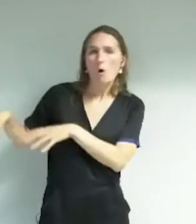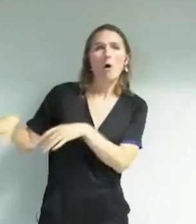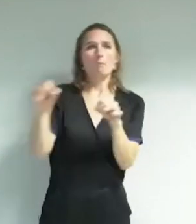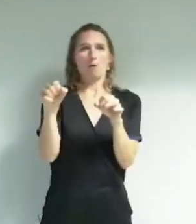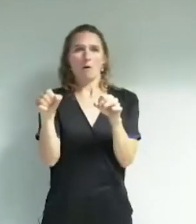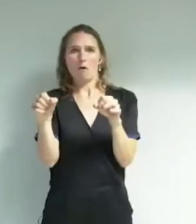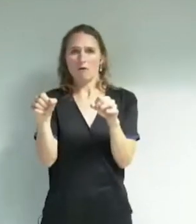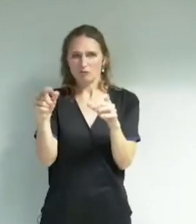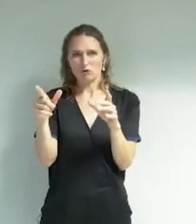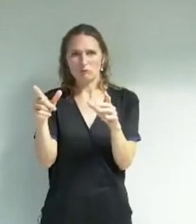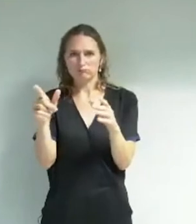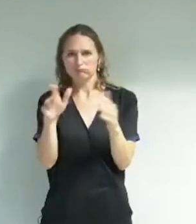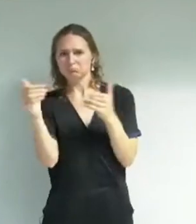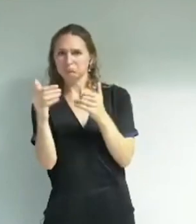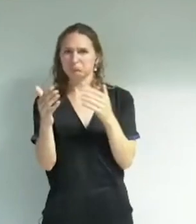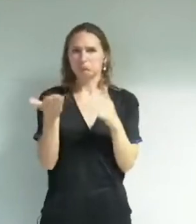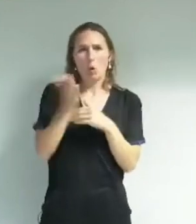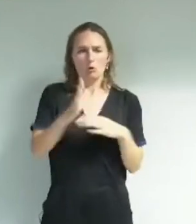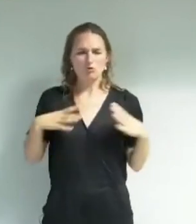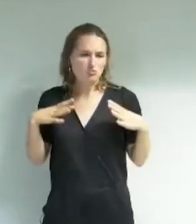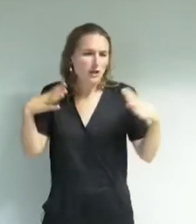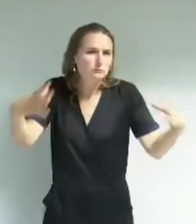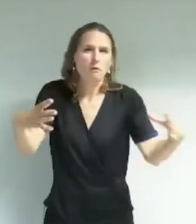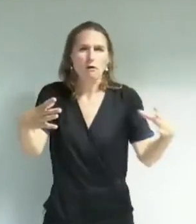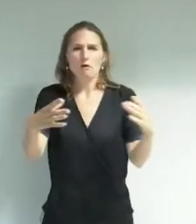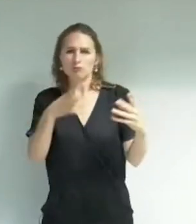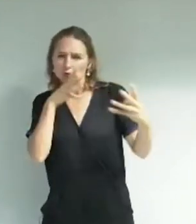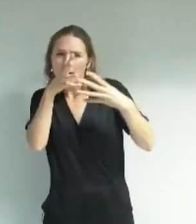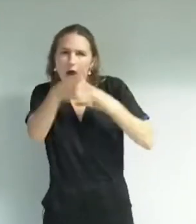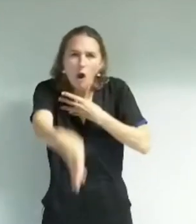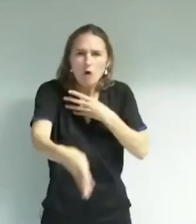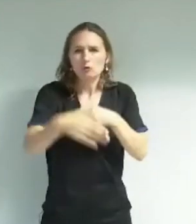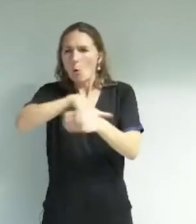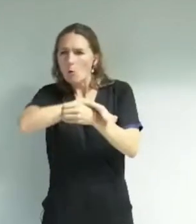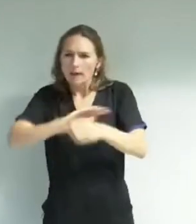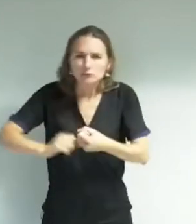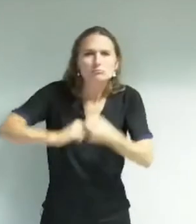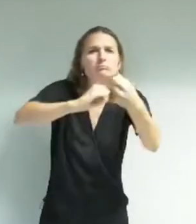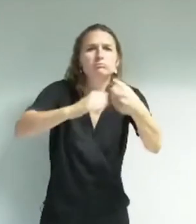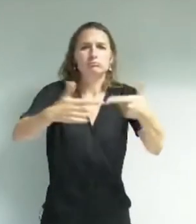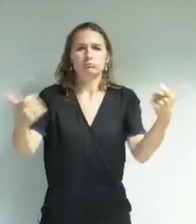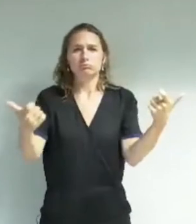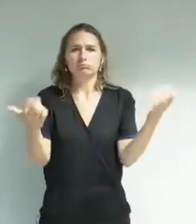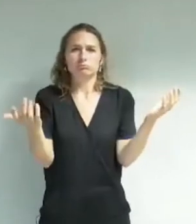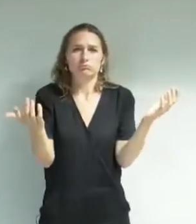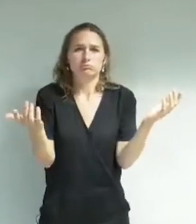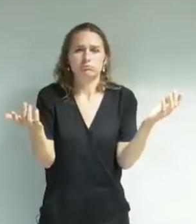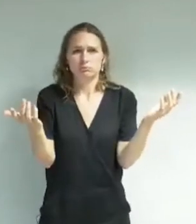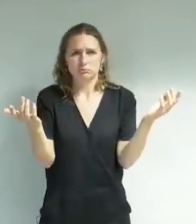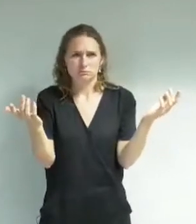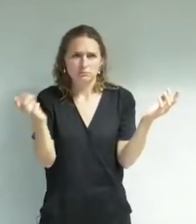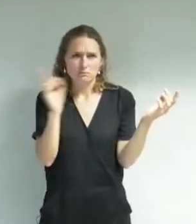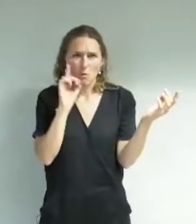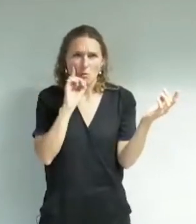des acteurs et actrices animée d'une démarche de transparence et d'exhaustivité, bref, mais pourquoi d'ailleurs n'avez-vous pas gardé la